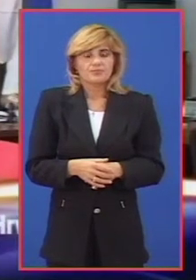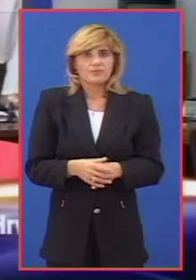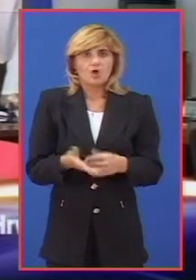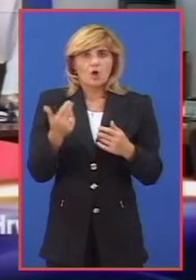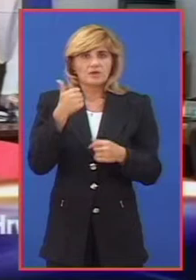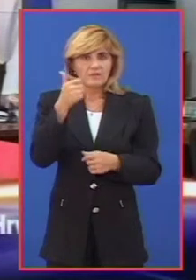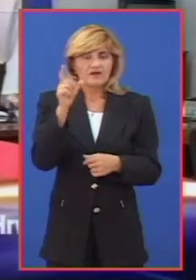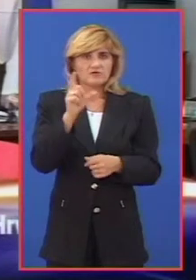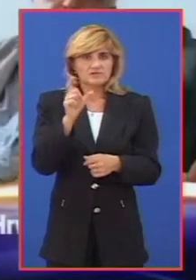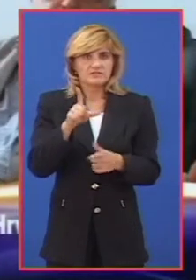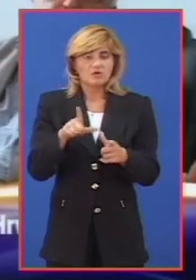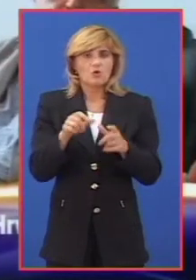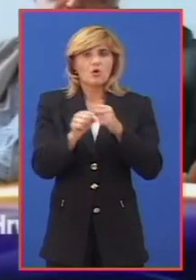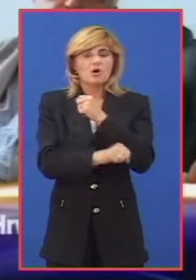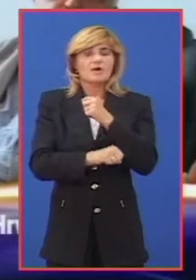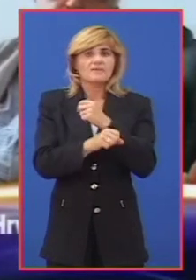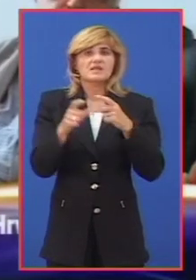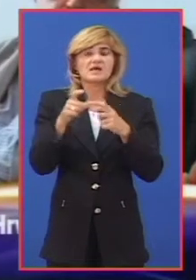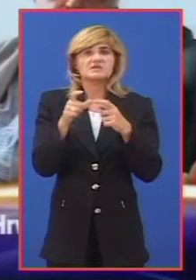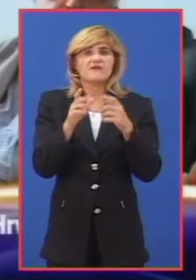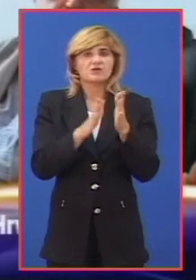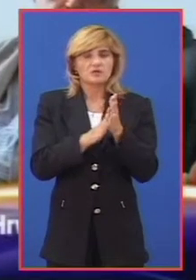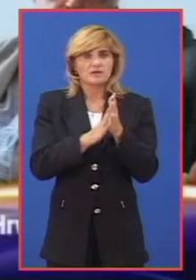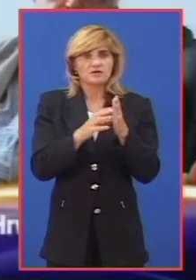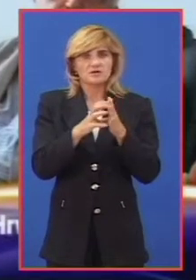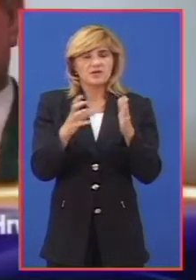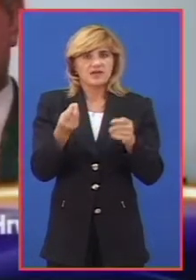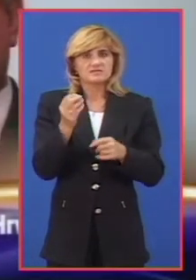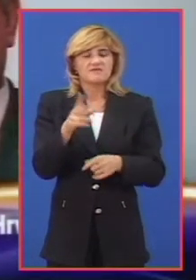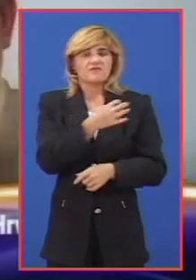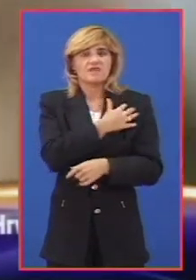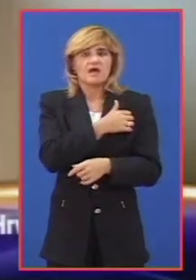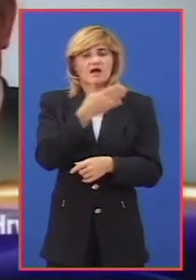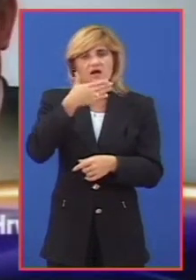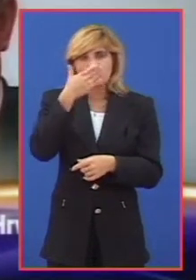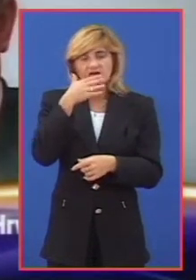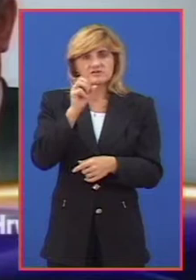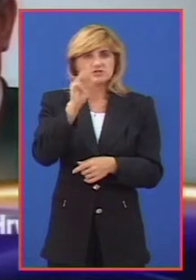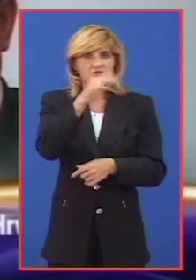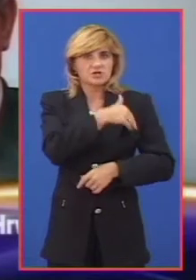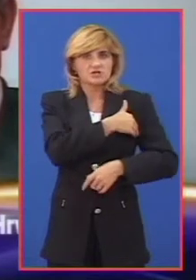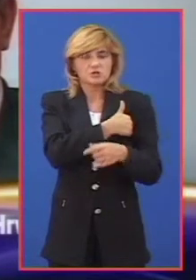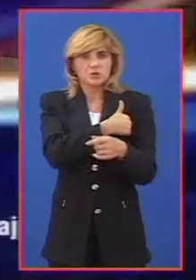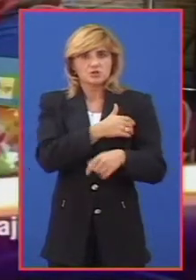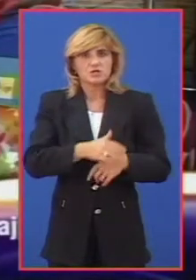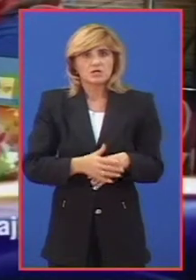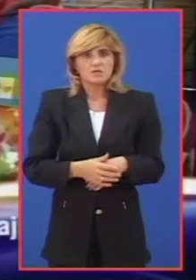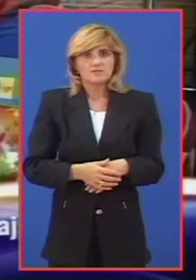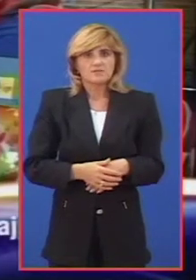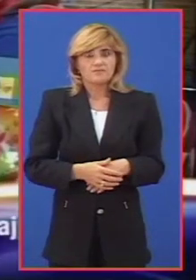Od 1. septembra u gimnaziji Svetozar Marković nastavu na jeziku pohađaće 14 učenika.